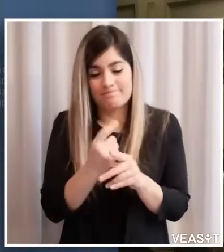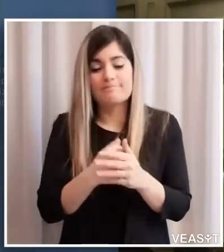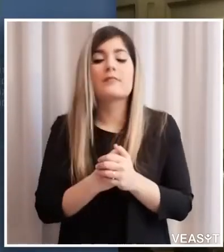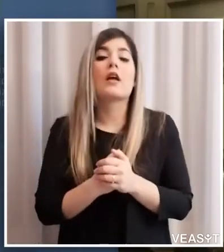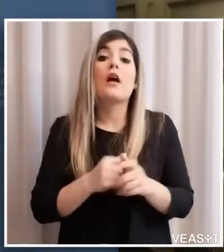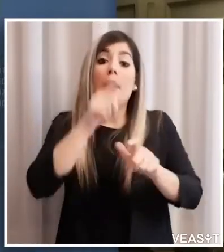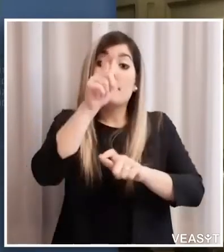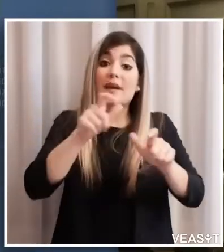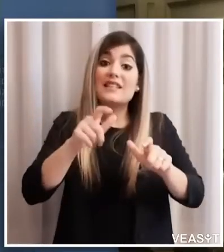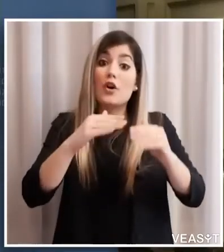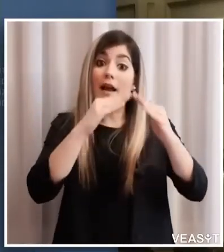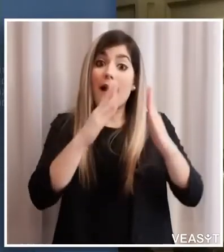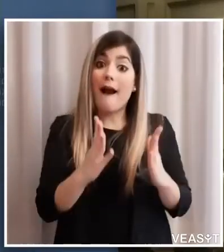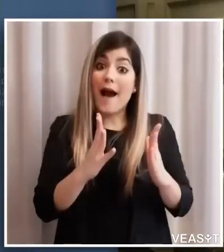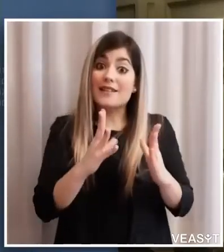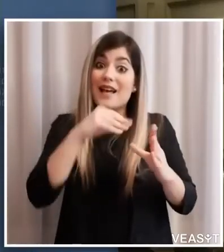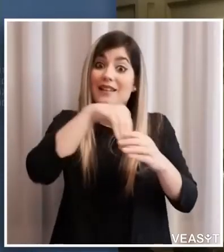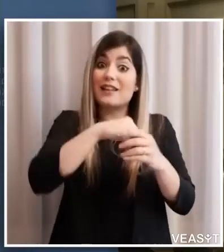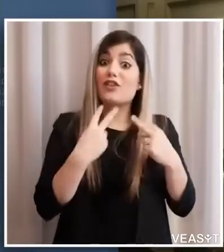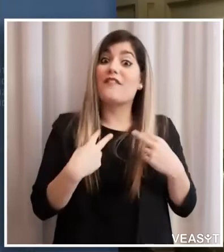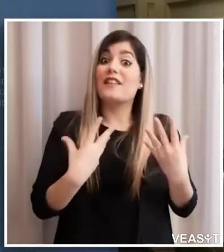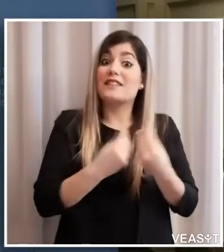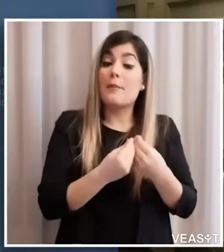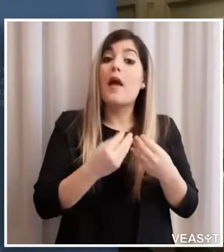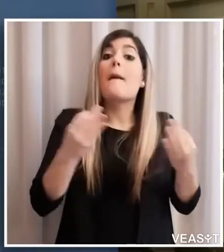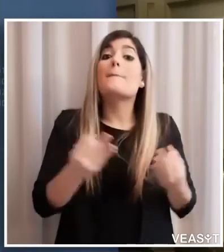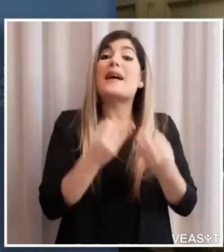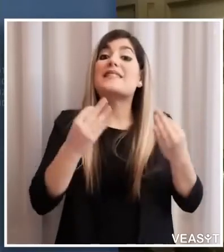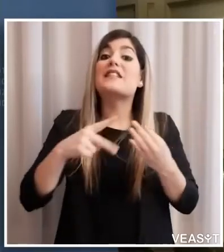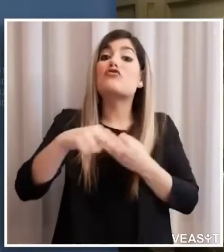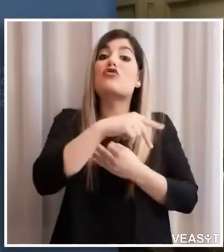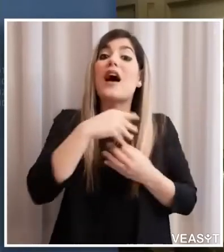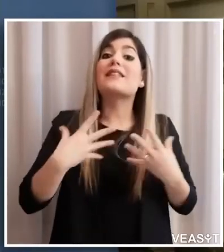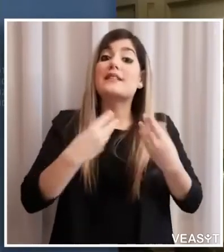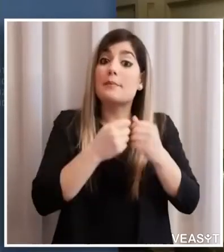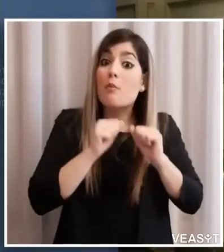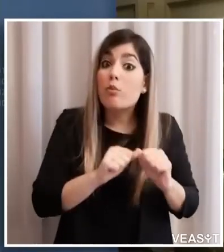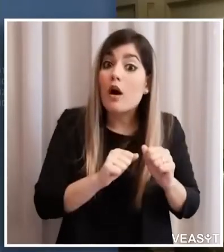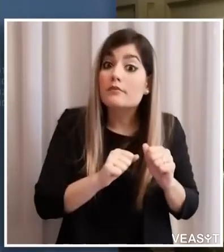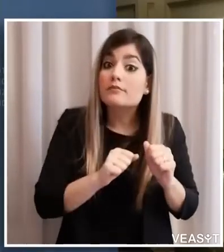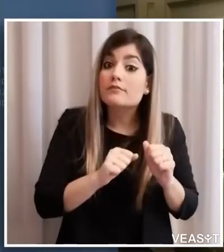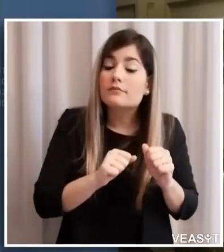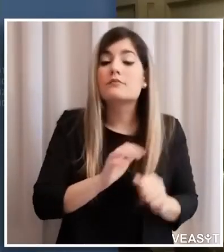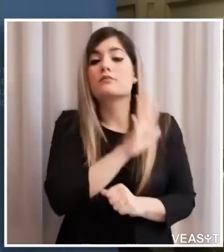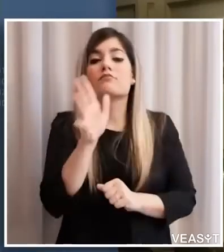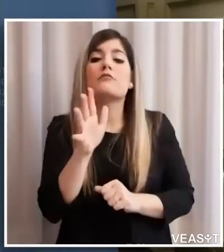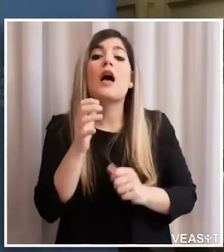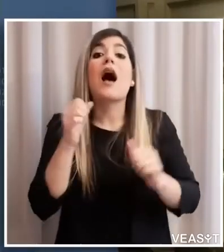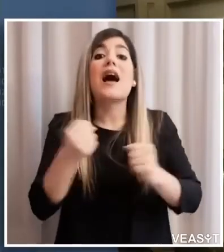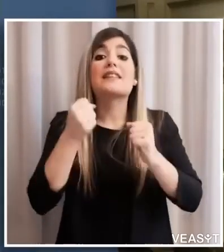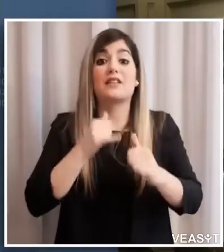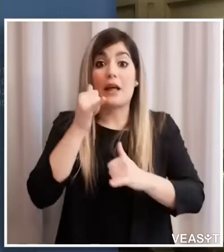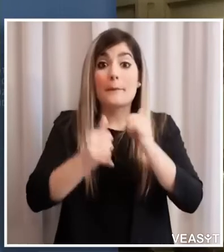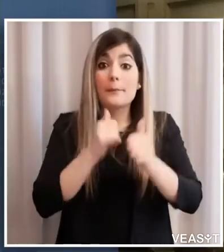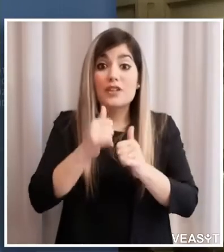fare passeggiate assieme oppure l'attività in bicicletta l'attività sportiva è ancora proibita e poi